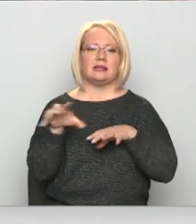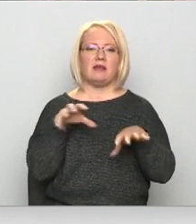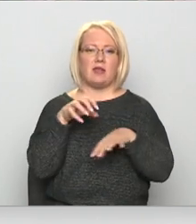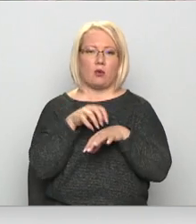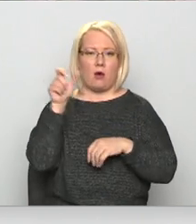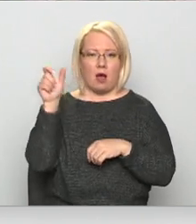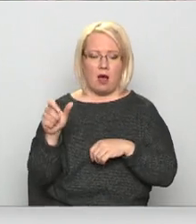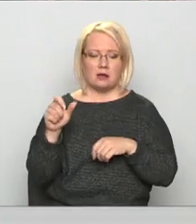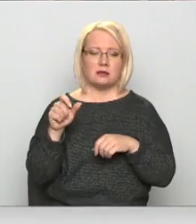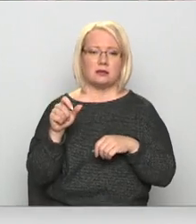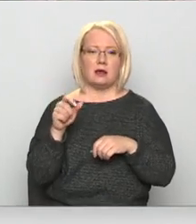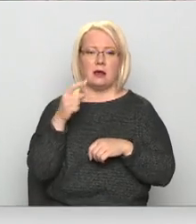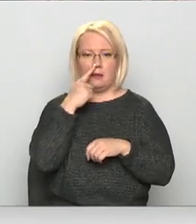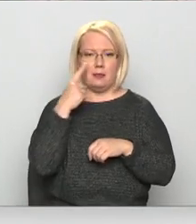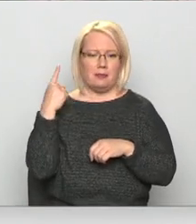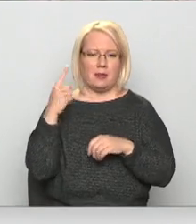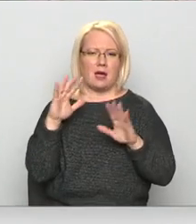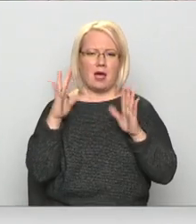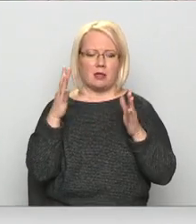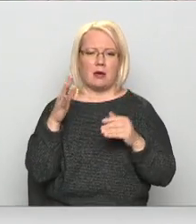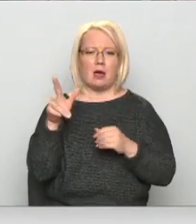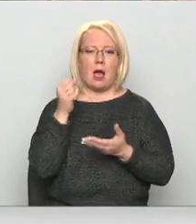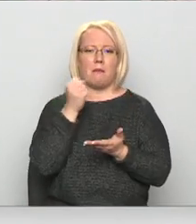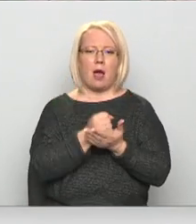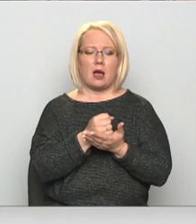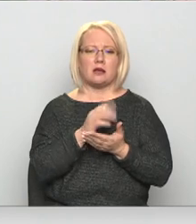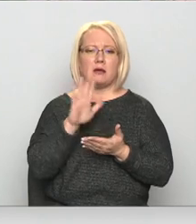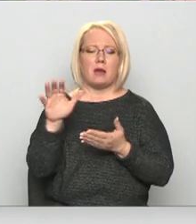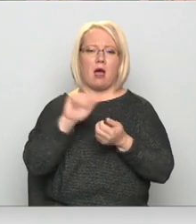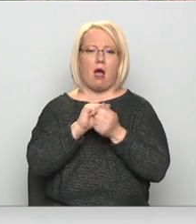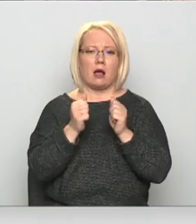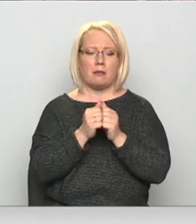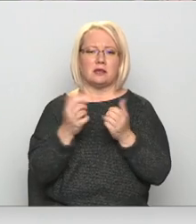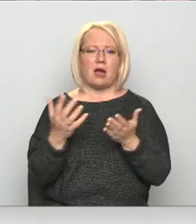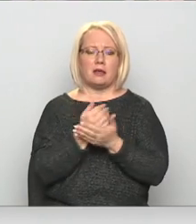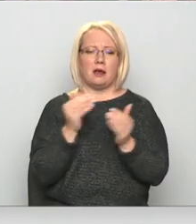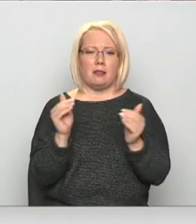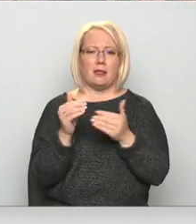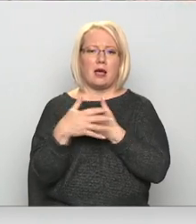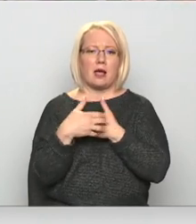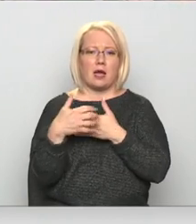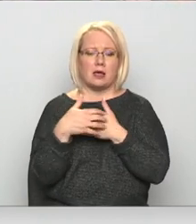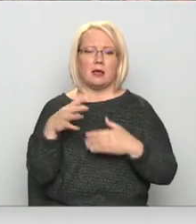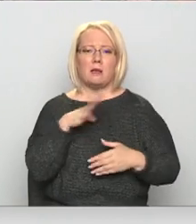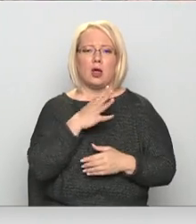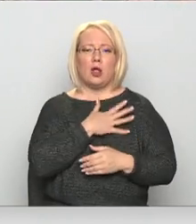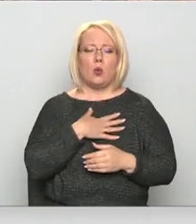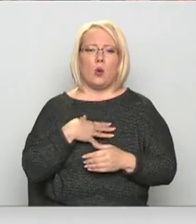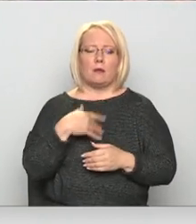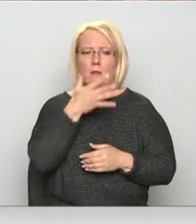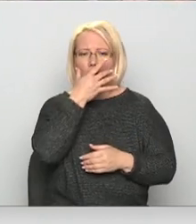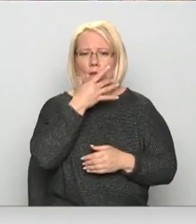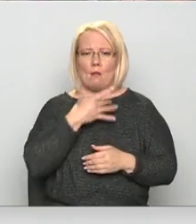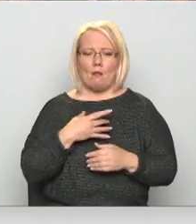pagastā pie rogāļu akmens tik atrasta Kaķenīte, kas bija šausmīgi tieva,